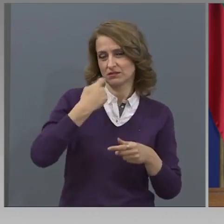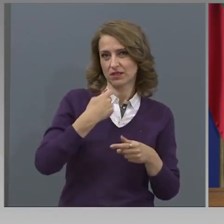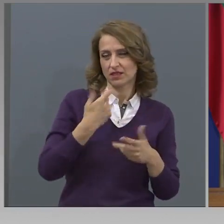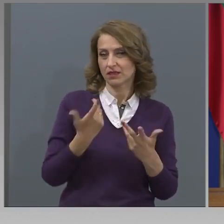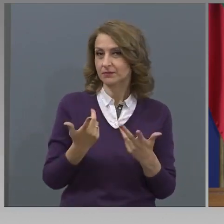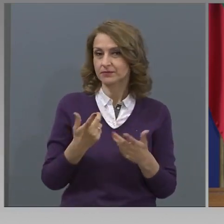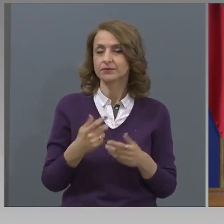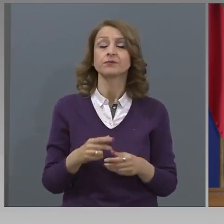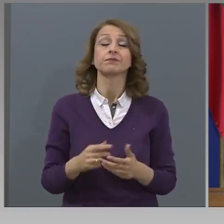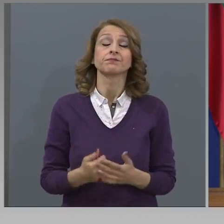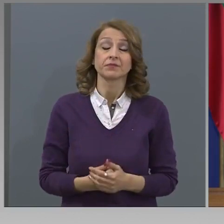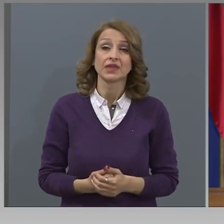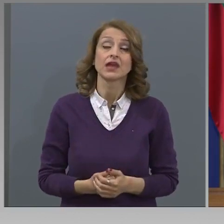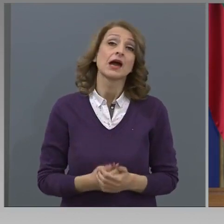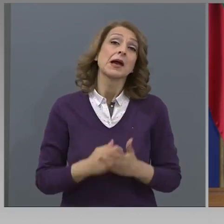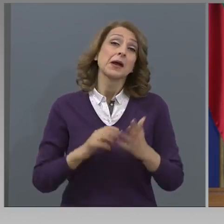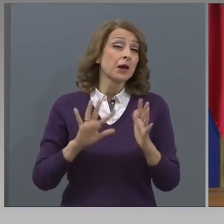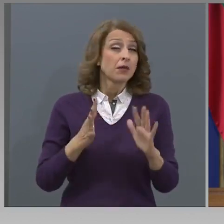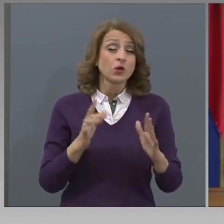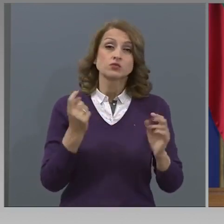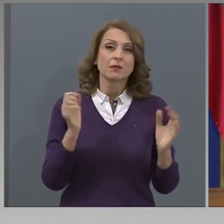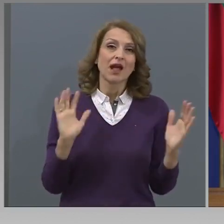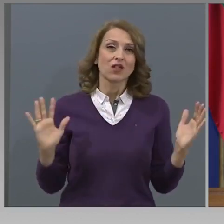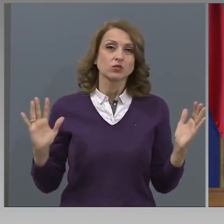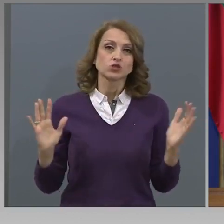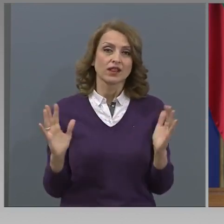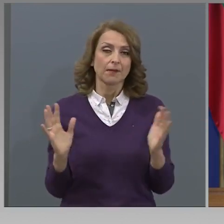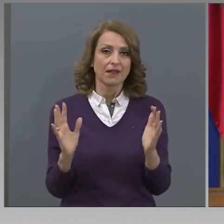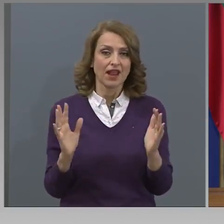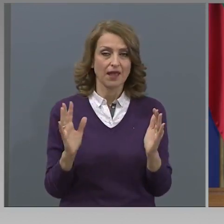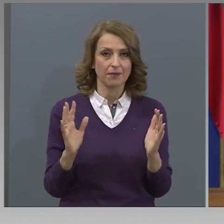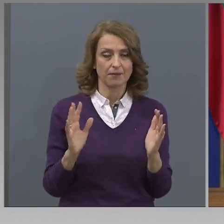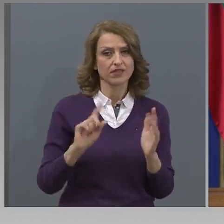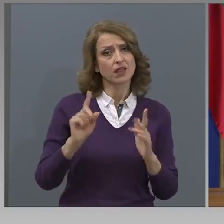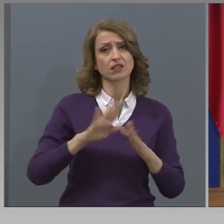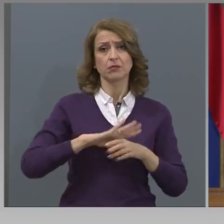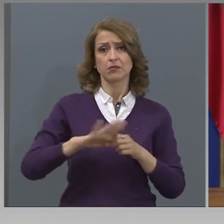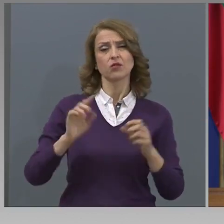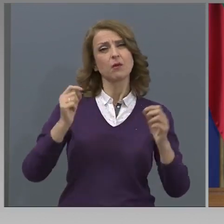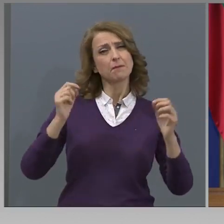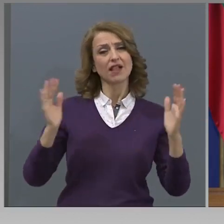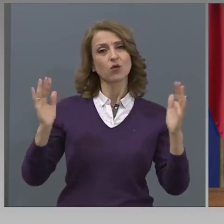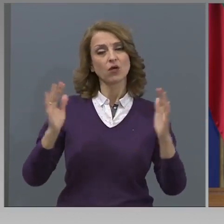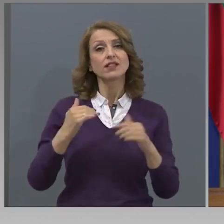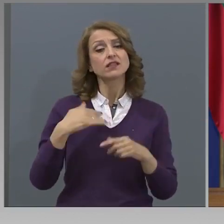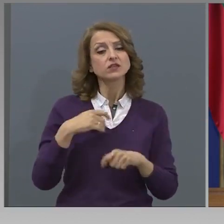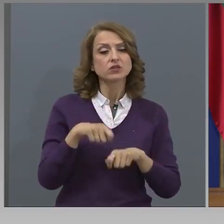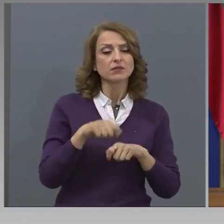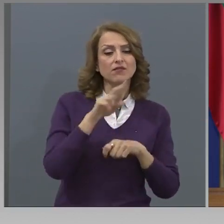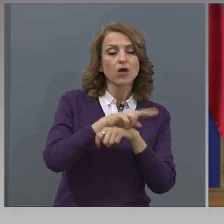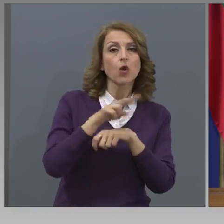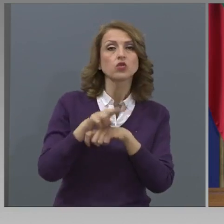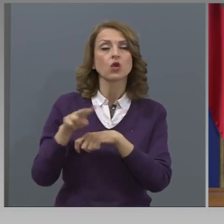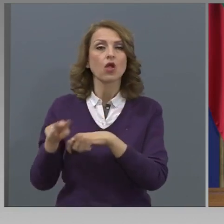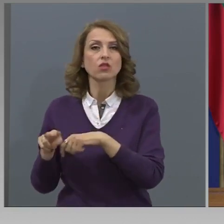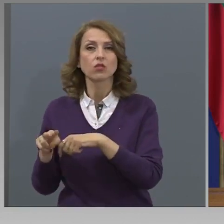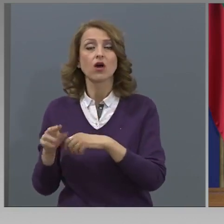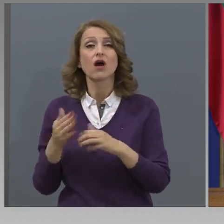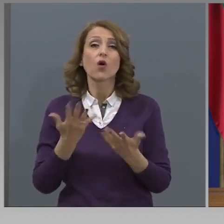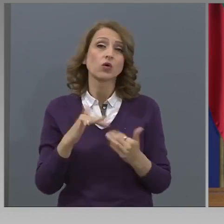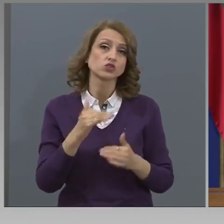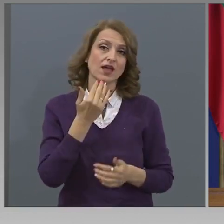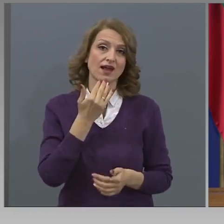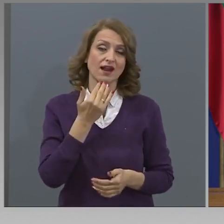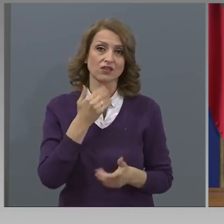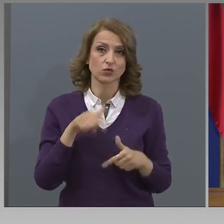този момент и преди извънредното положение? В малко ще се редуцира. Ние ще направим контролно замерване, но още е рано